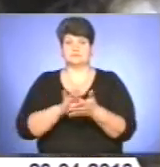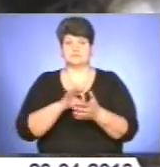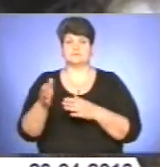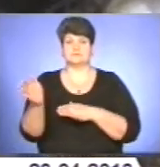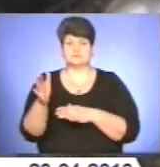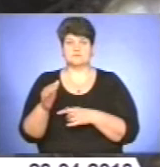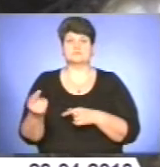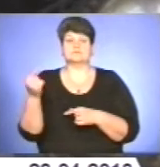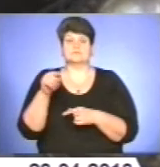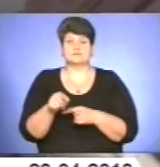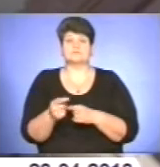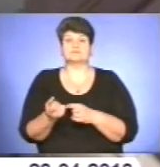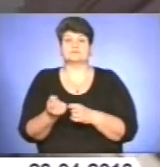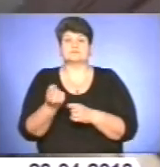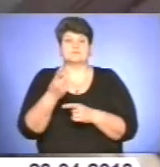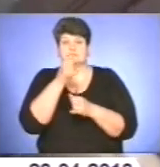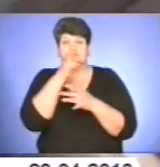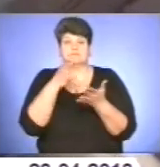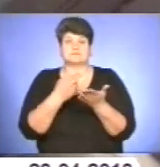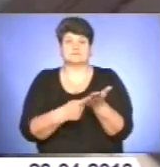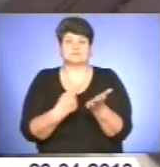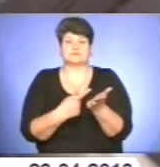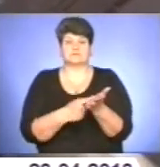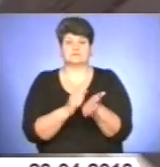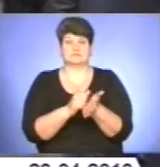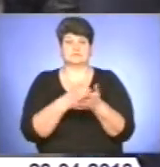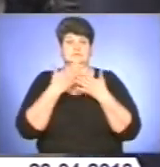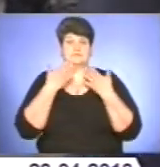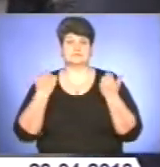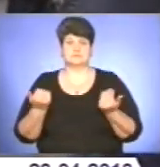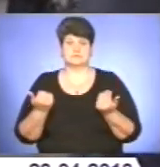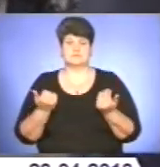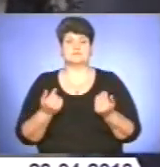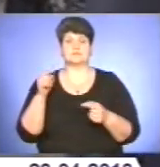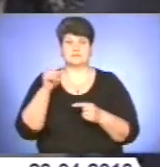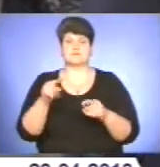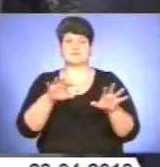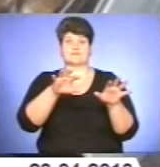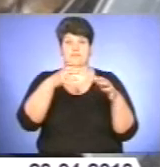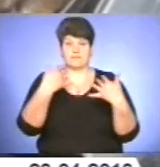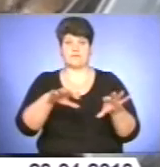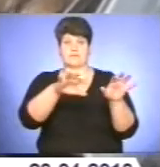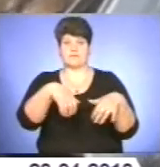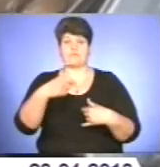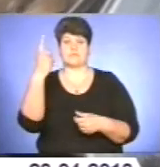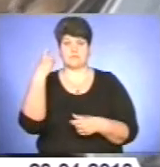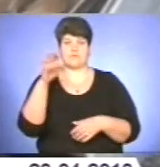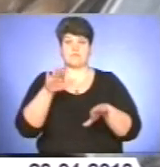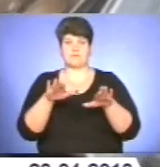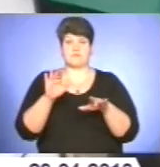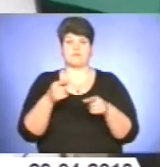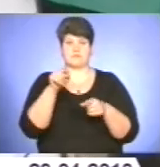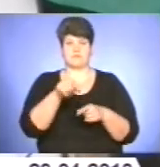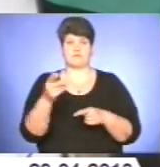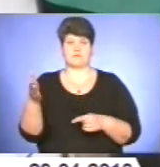й та, походження якої продавці не можуть підтвердити жодними документами. Так, з обігу вже знято майже 100 кілограмів такої продукції.